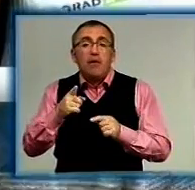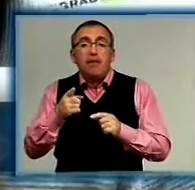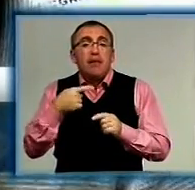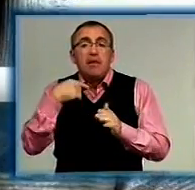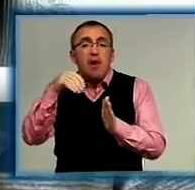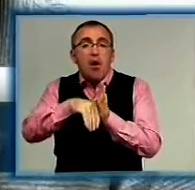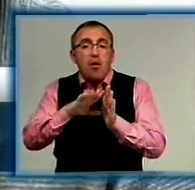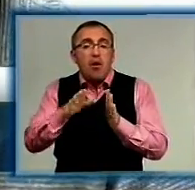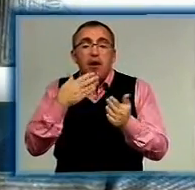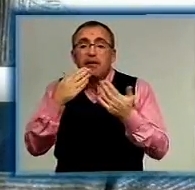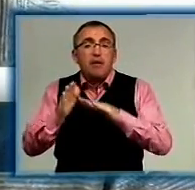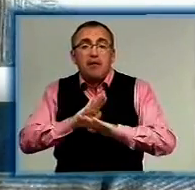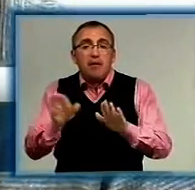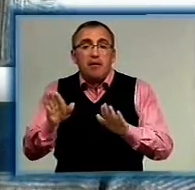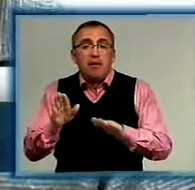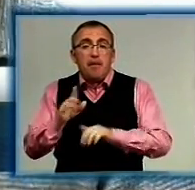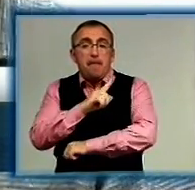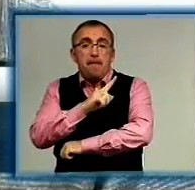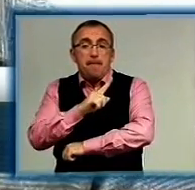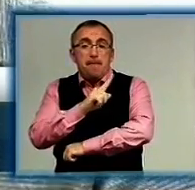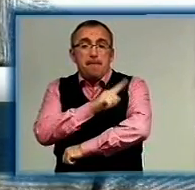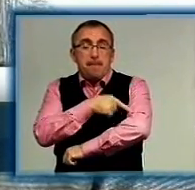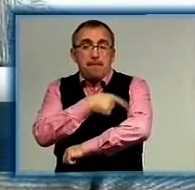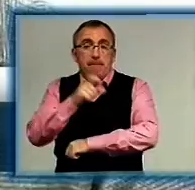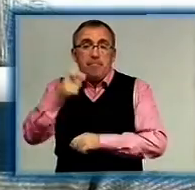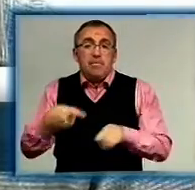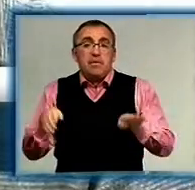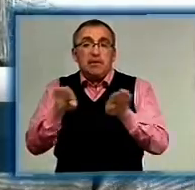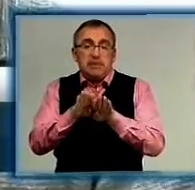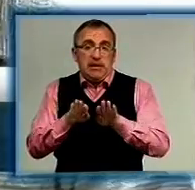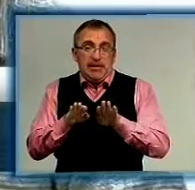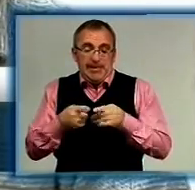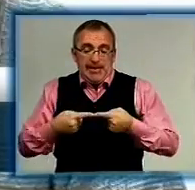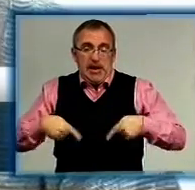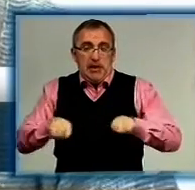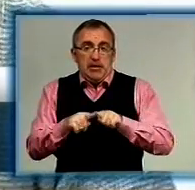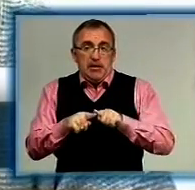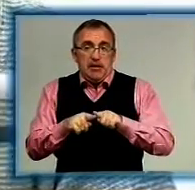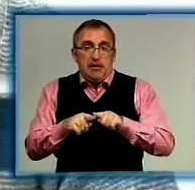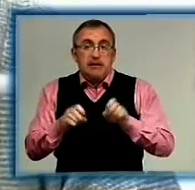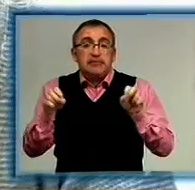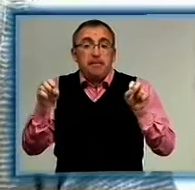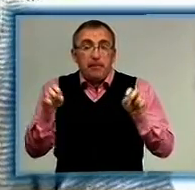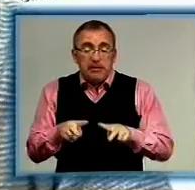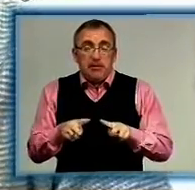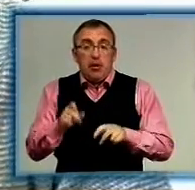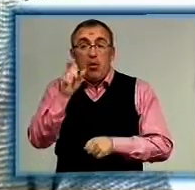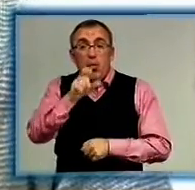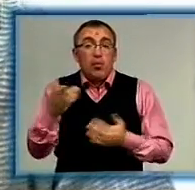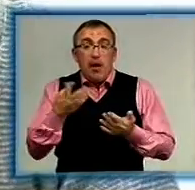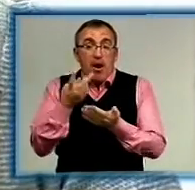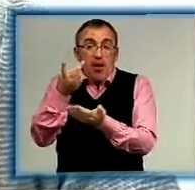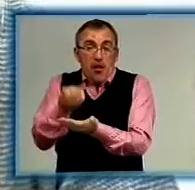мають відношення, пацієнти. Це закрита дільниця. Спеціальна. І люди, які